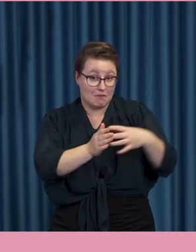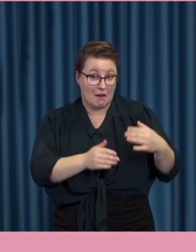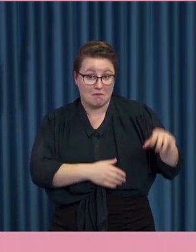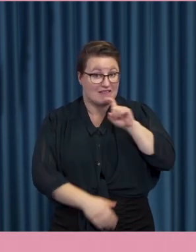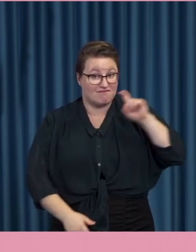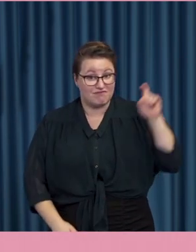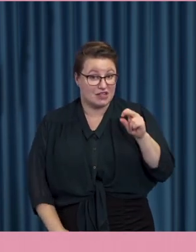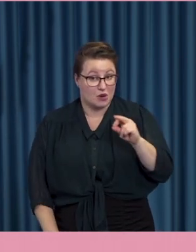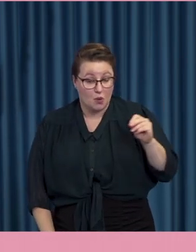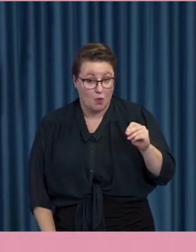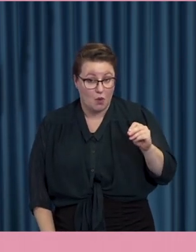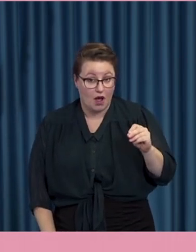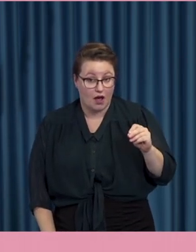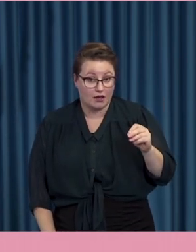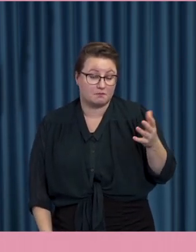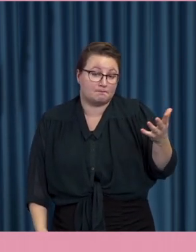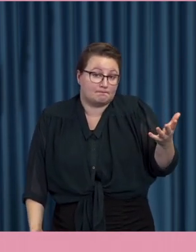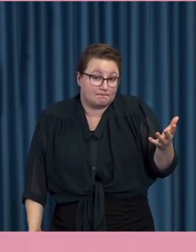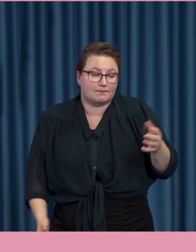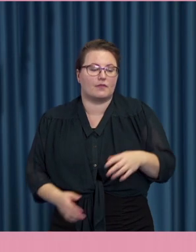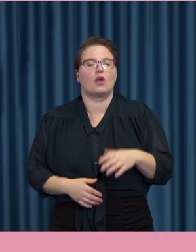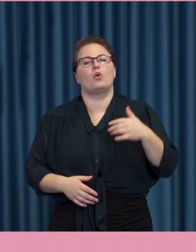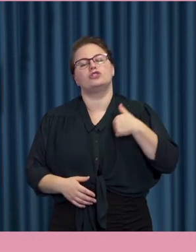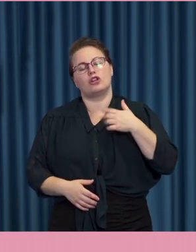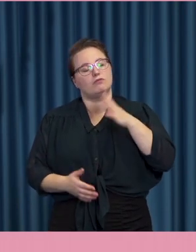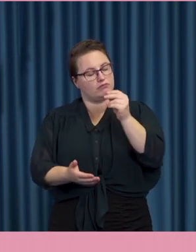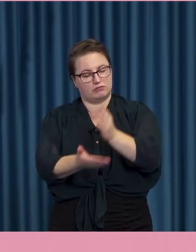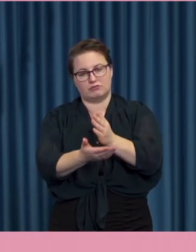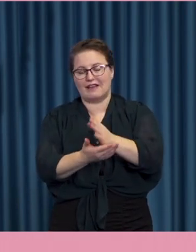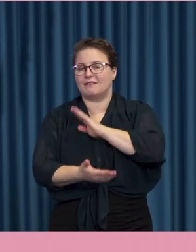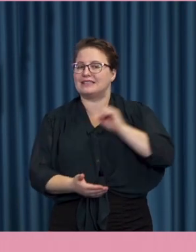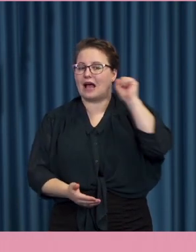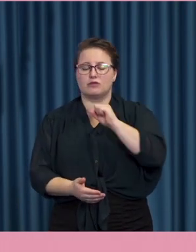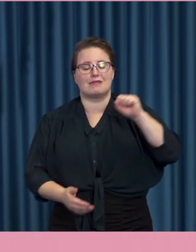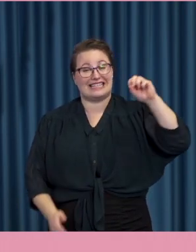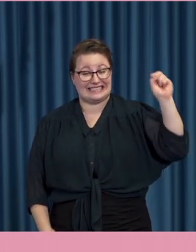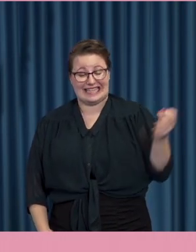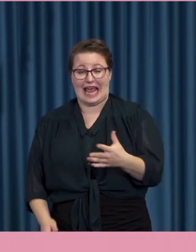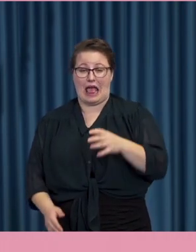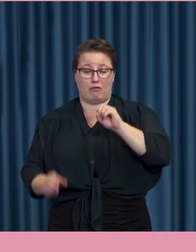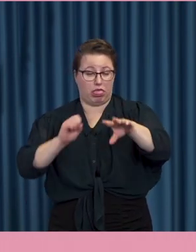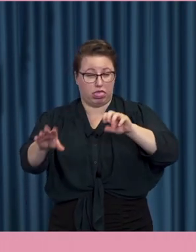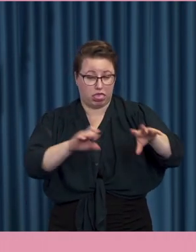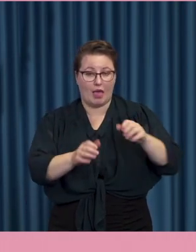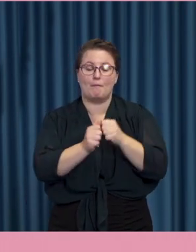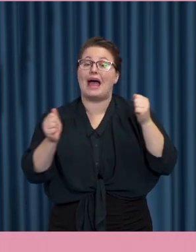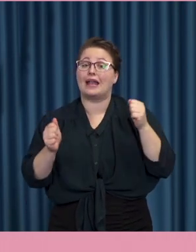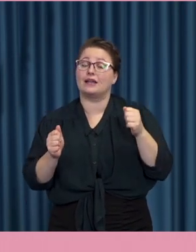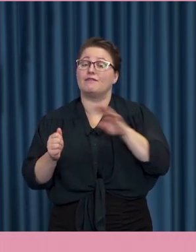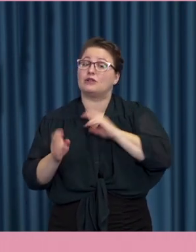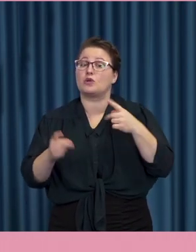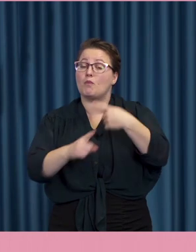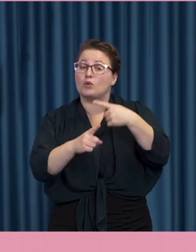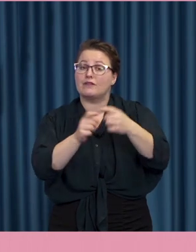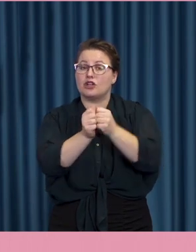är mycket sånt skräp så finns det ju ändå positiva konsekvenser. Till exempel nu med pandemin då det ju för sig har florerat massa